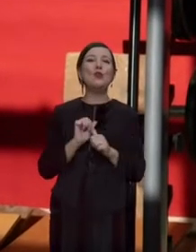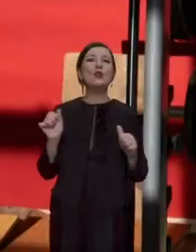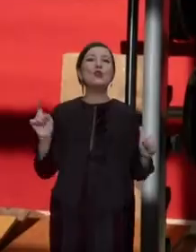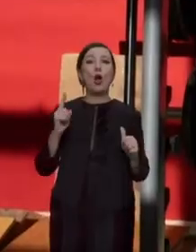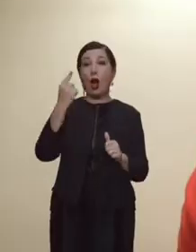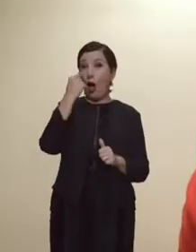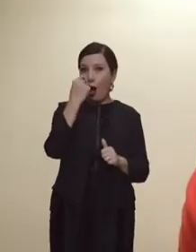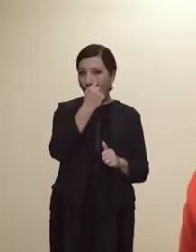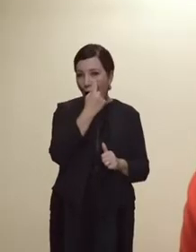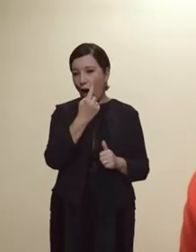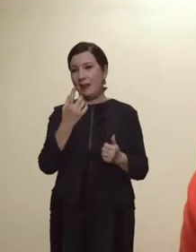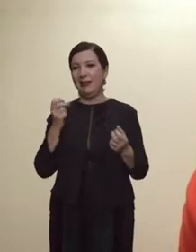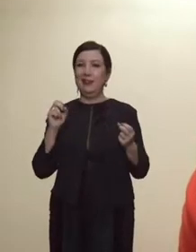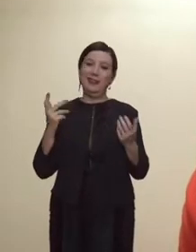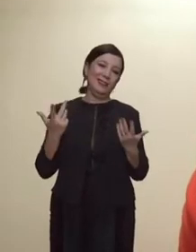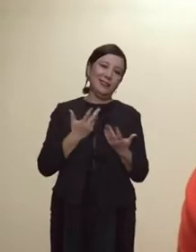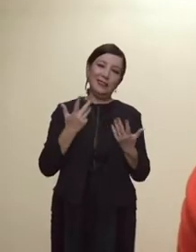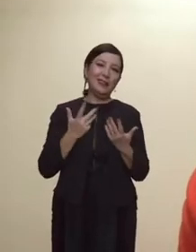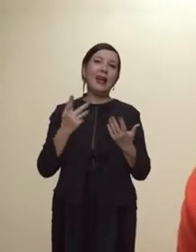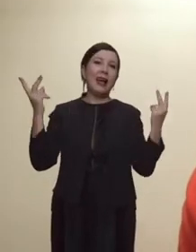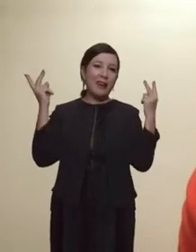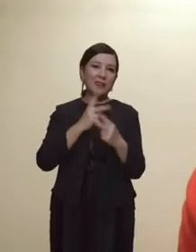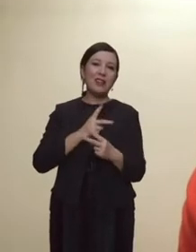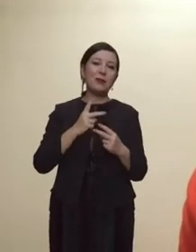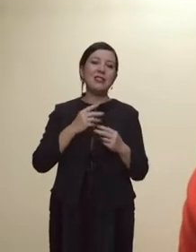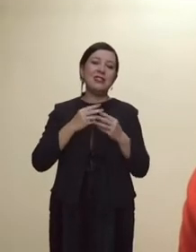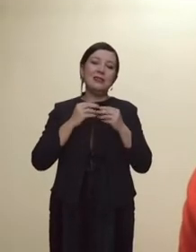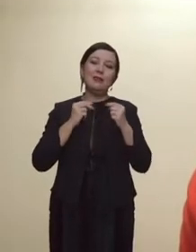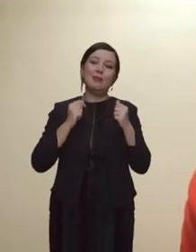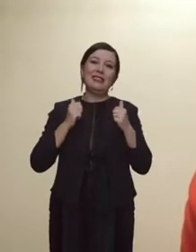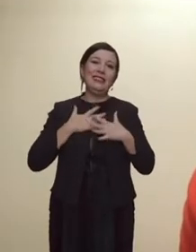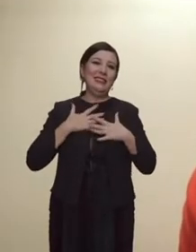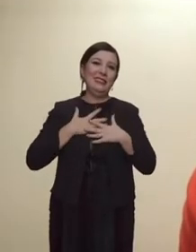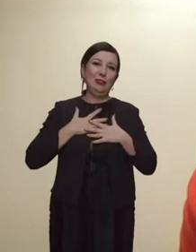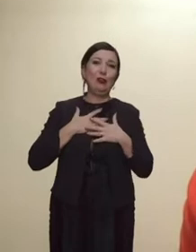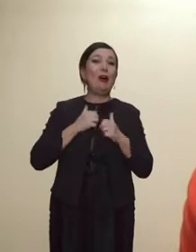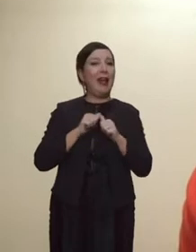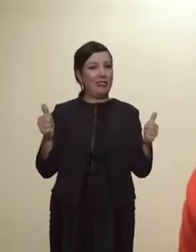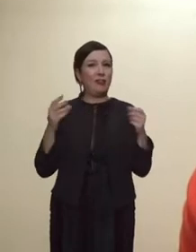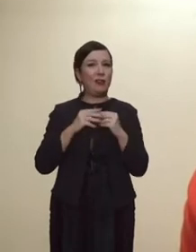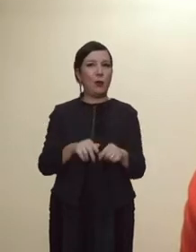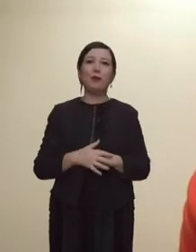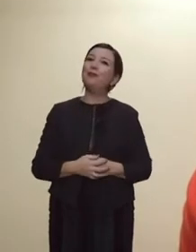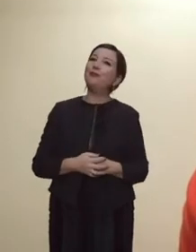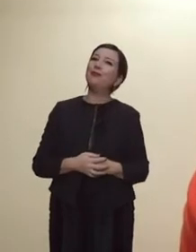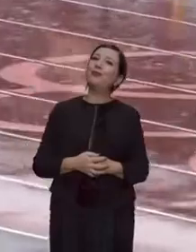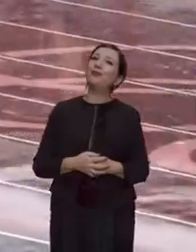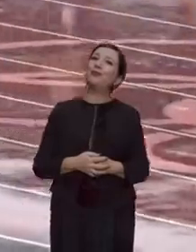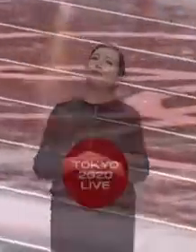era solo per i miei occhi eccetera eccetera ma è davvero per lo spirito quindi è quello che fa la differenza io penso